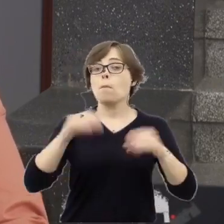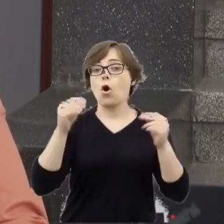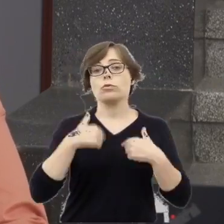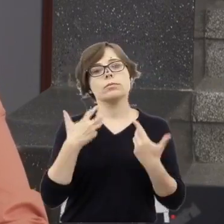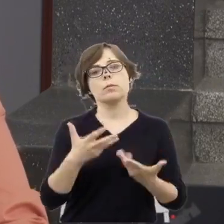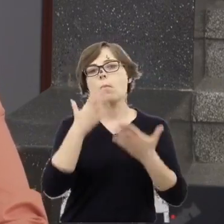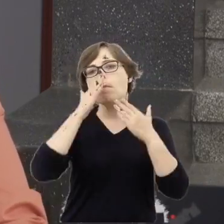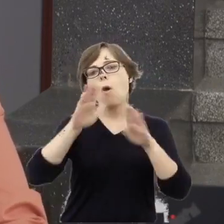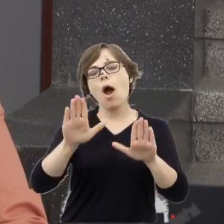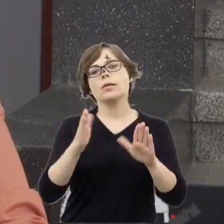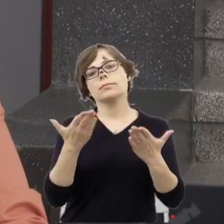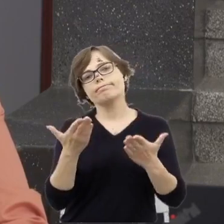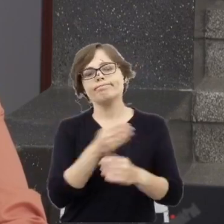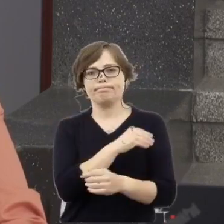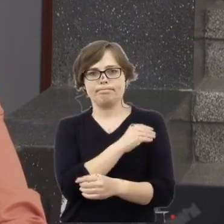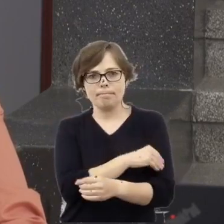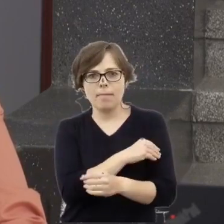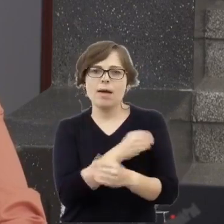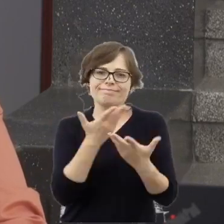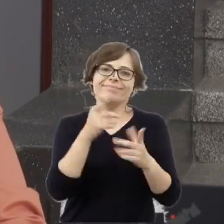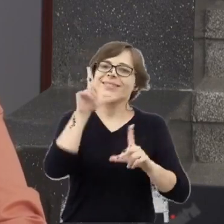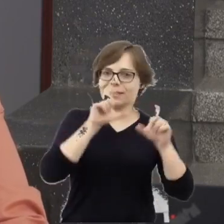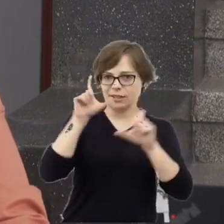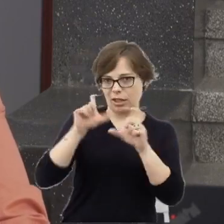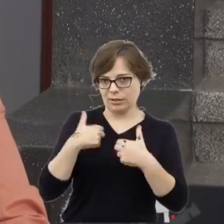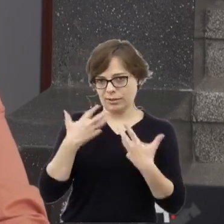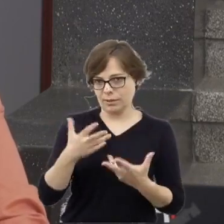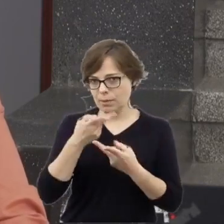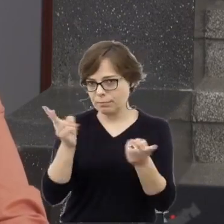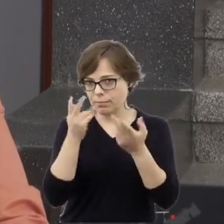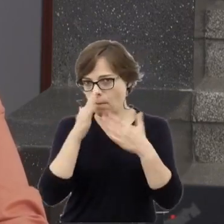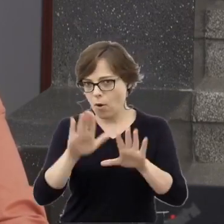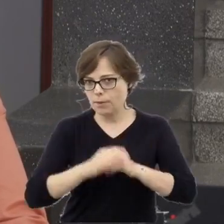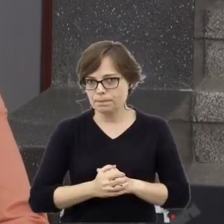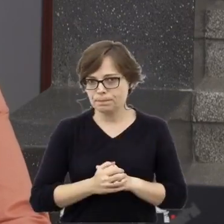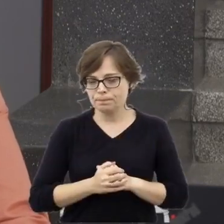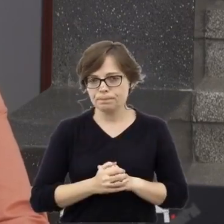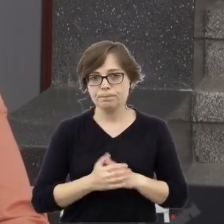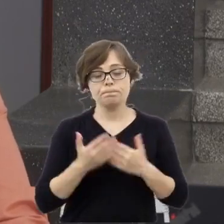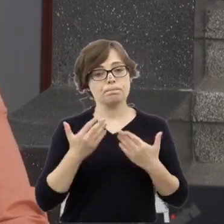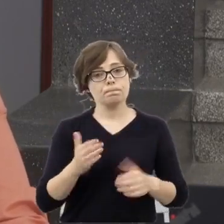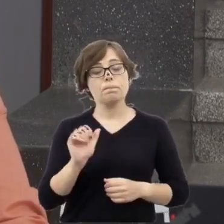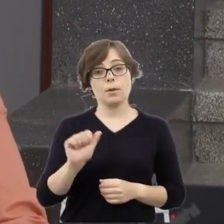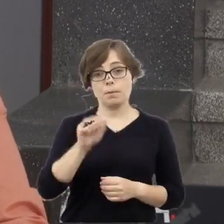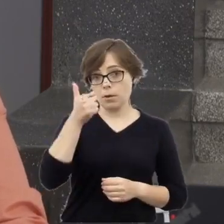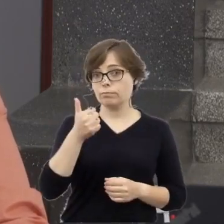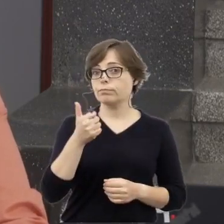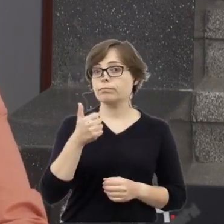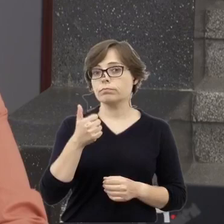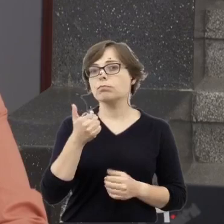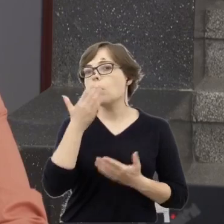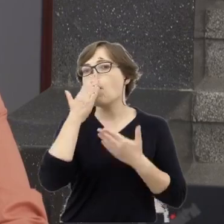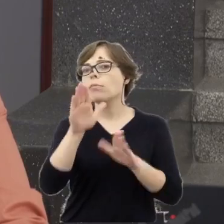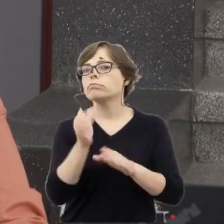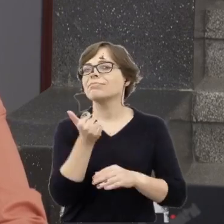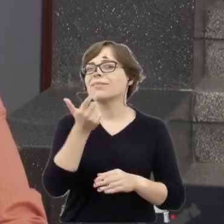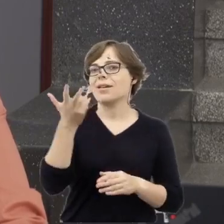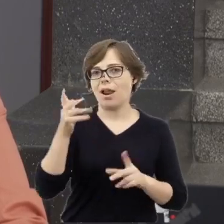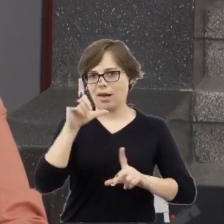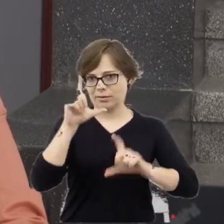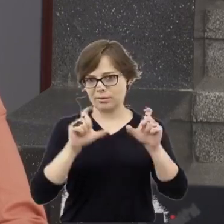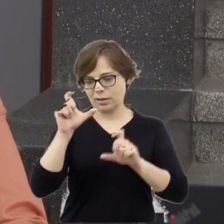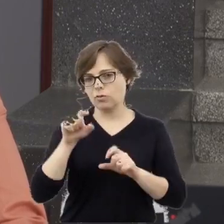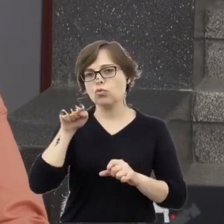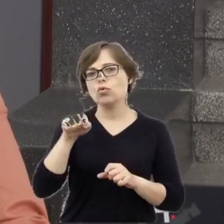materiału zdjęciowego. Po pierwsze zobaczymy kilka zdjęć, które